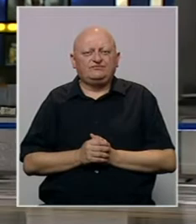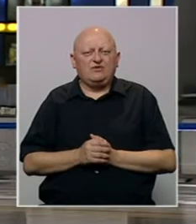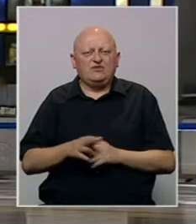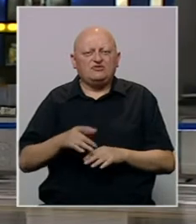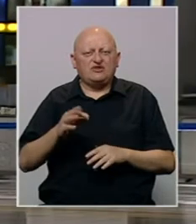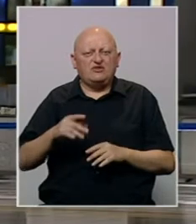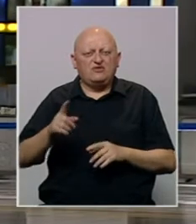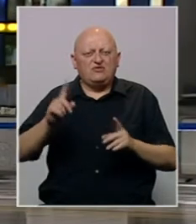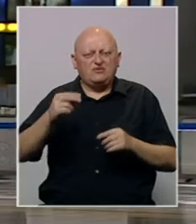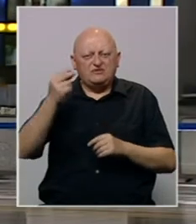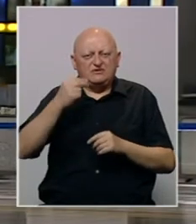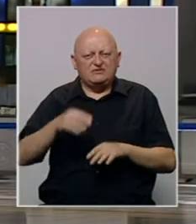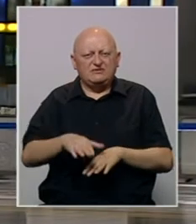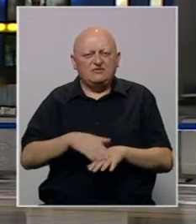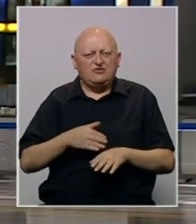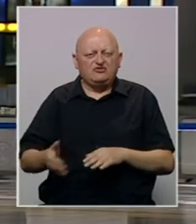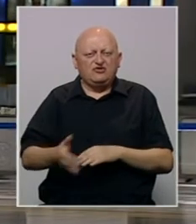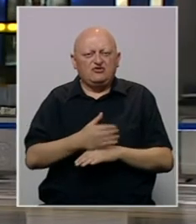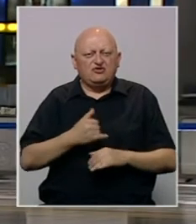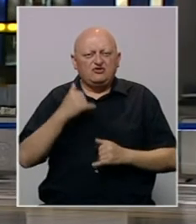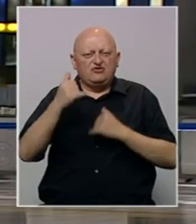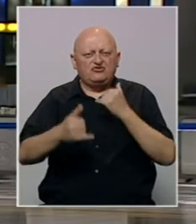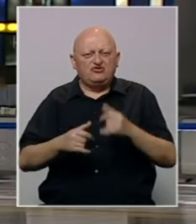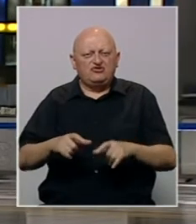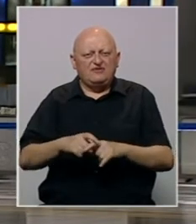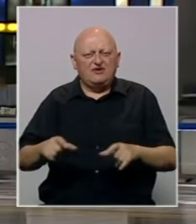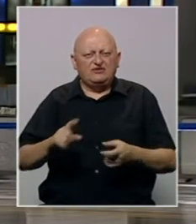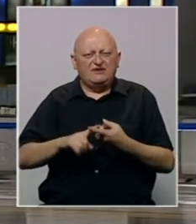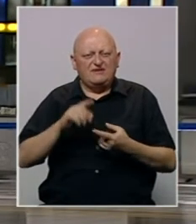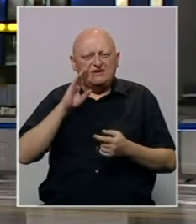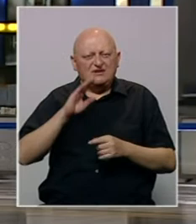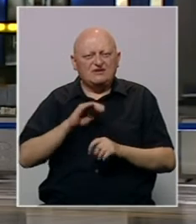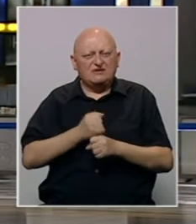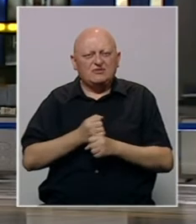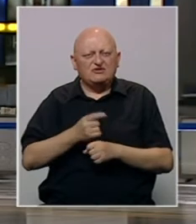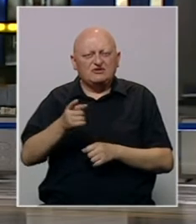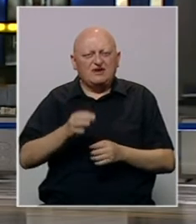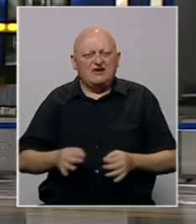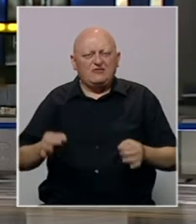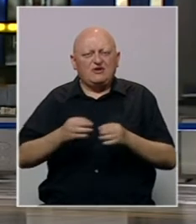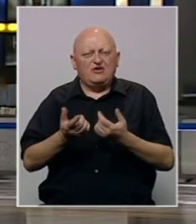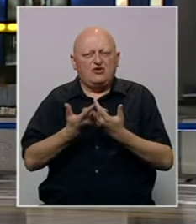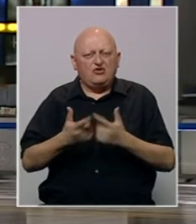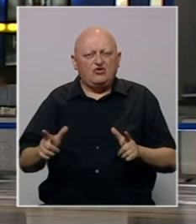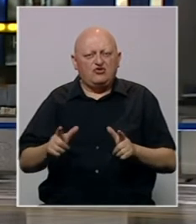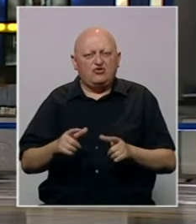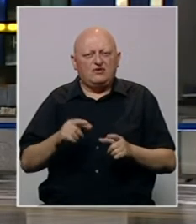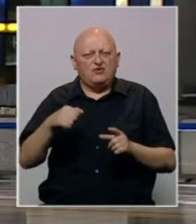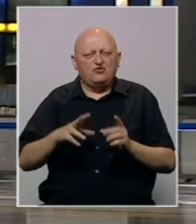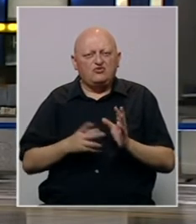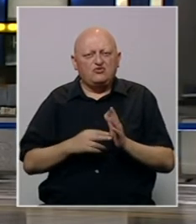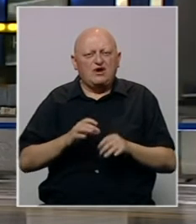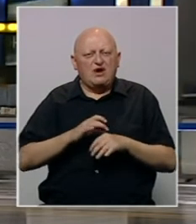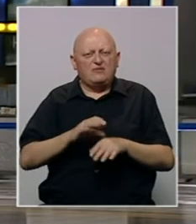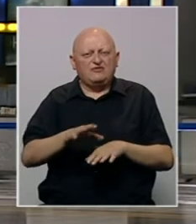Od početka jula u Republici Srpskoj počelo je korištenje turističkih vouchera. Federacija Bosne i Hercegovine je takav projekat odobrila